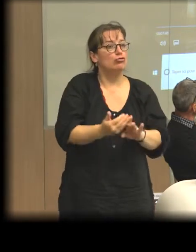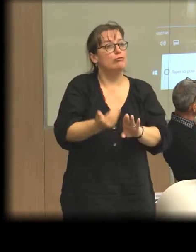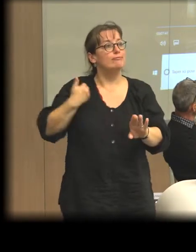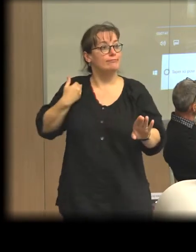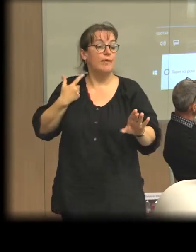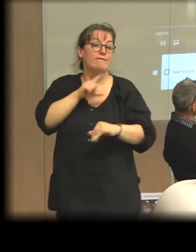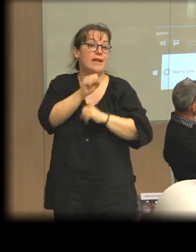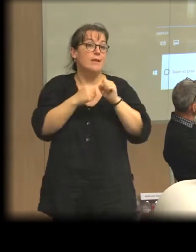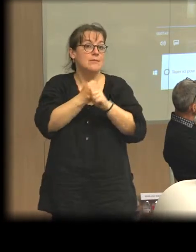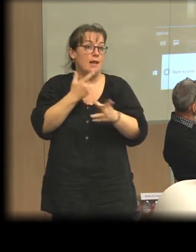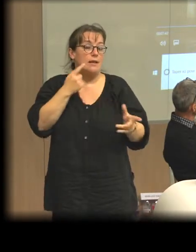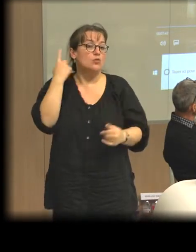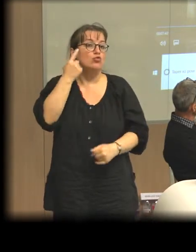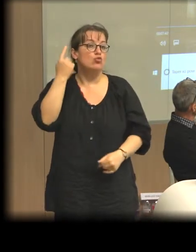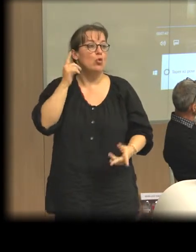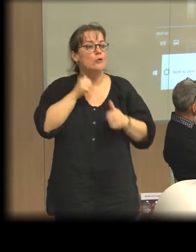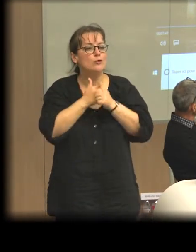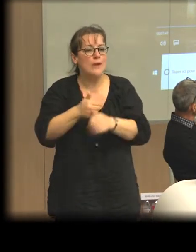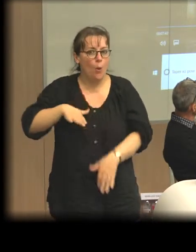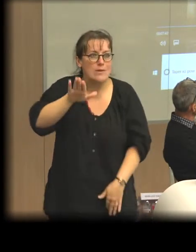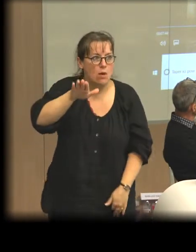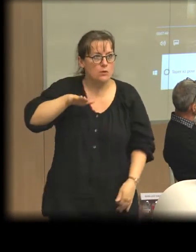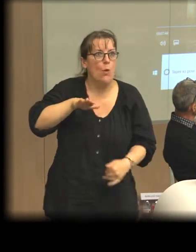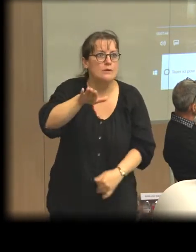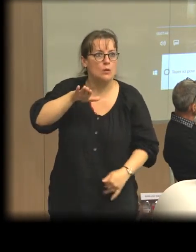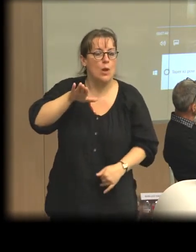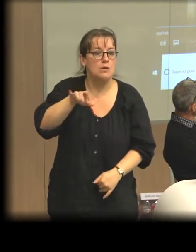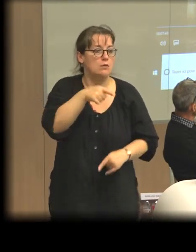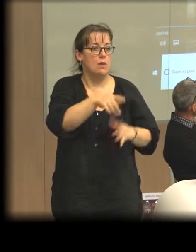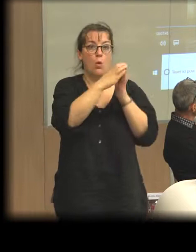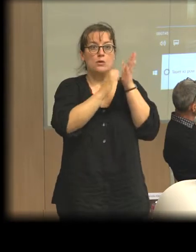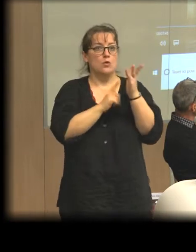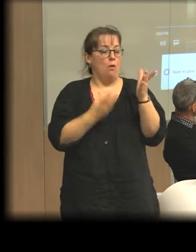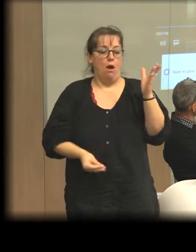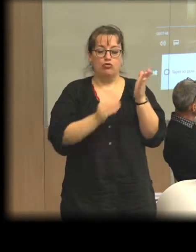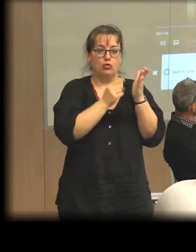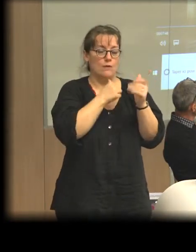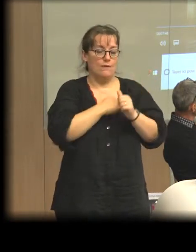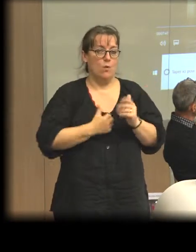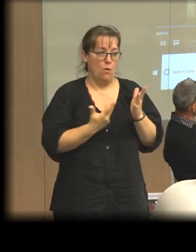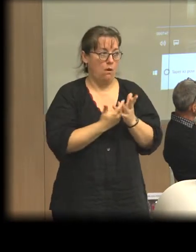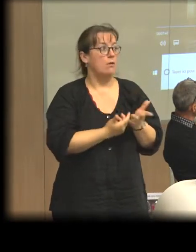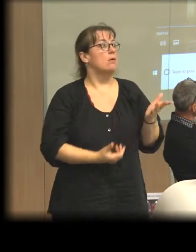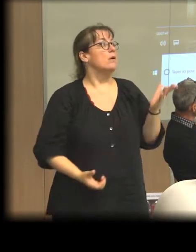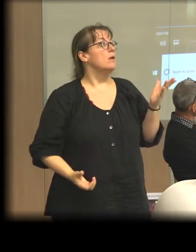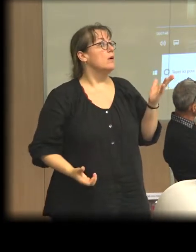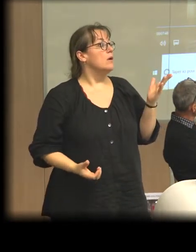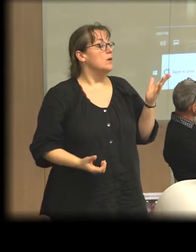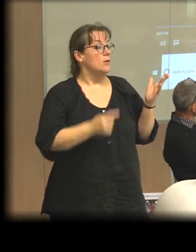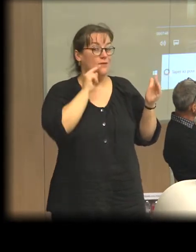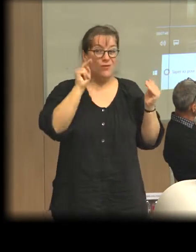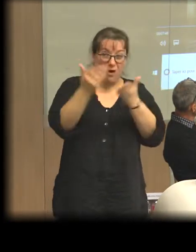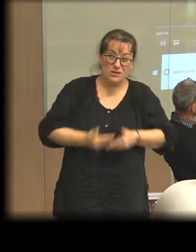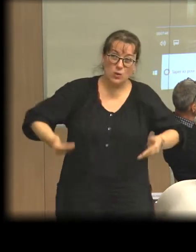'ensemble du XXe siècle et d'adopter face à l'ampleur du changement